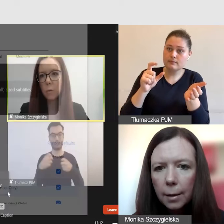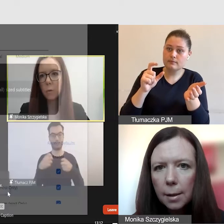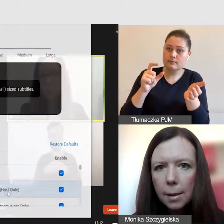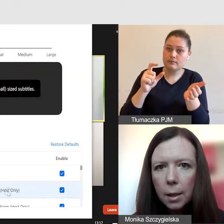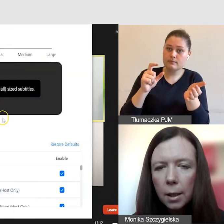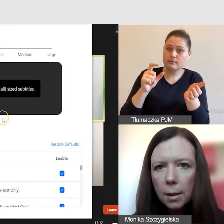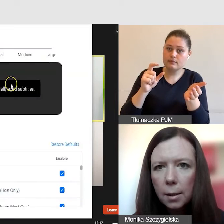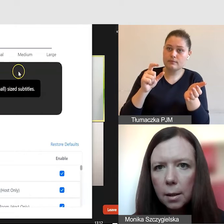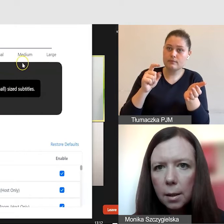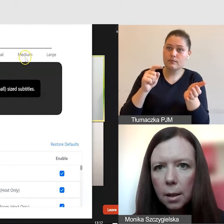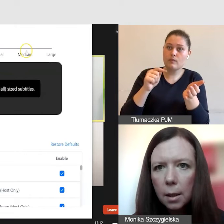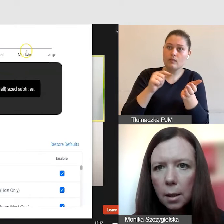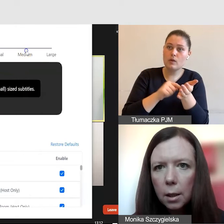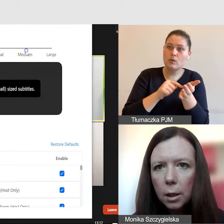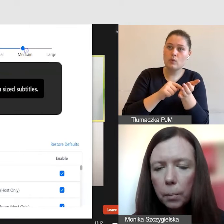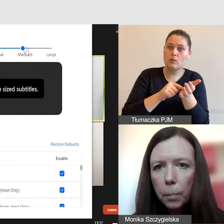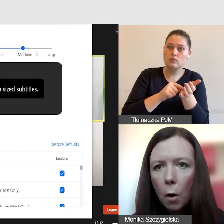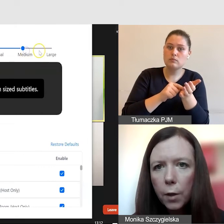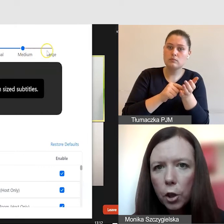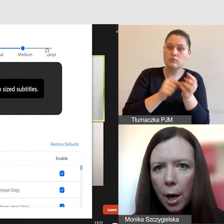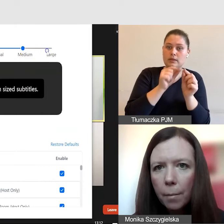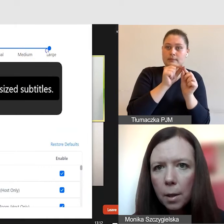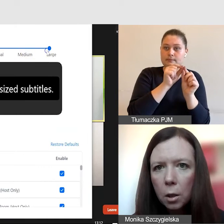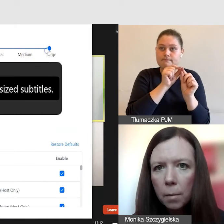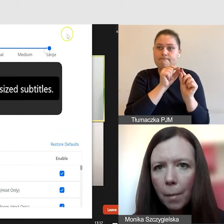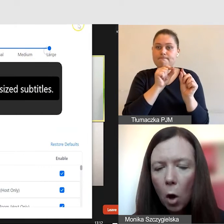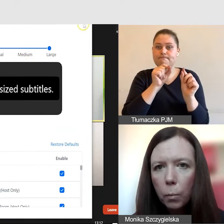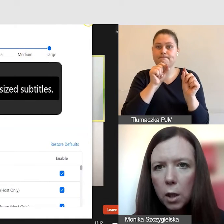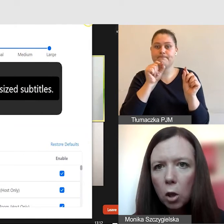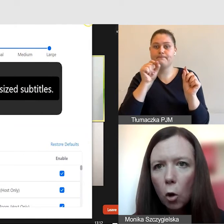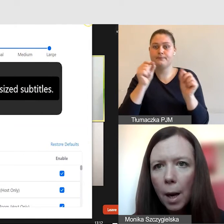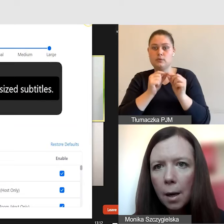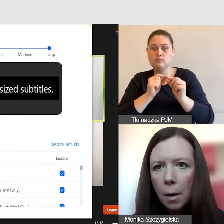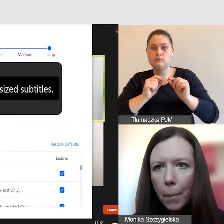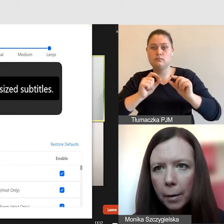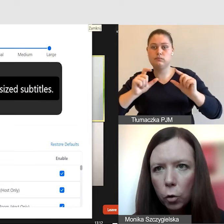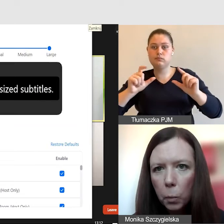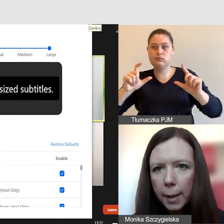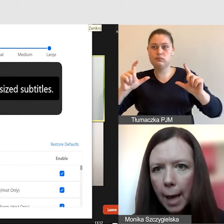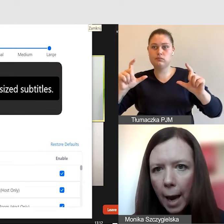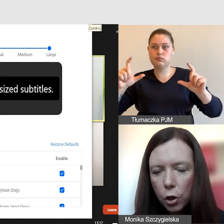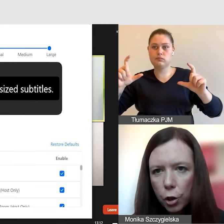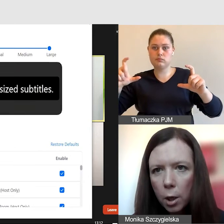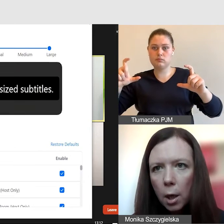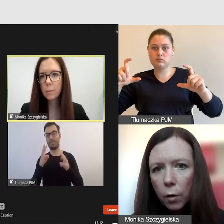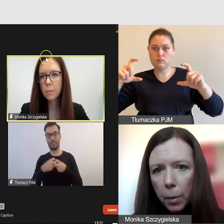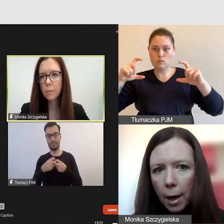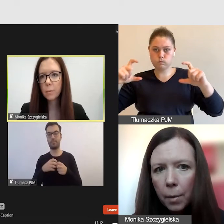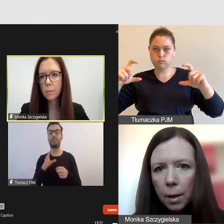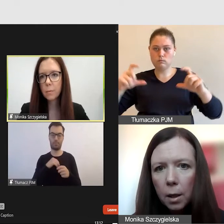subtitle settings i powiększamy, mamy opcję normal, medium i large.